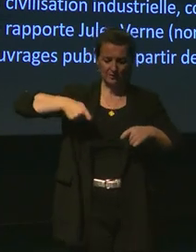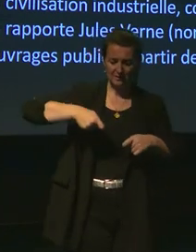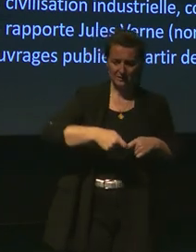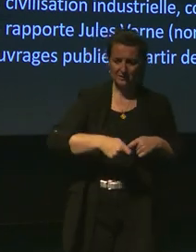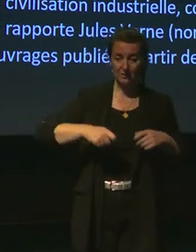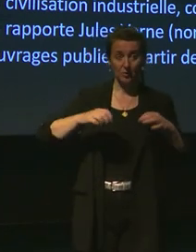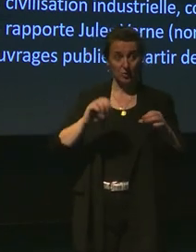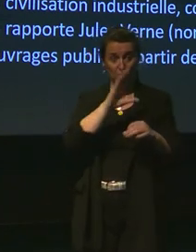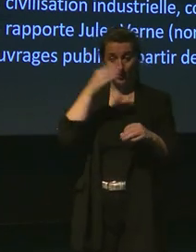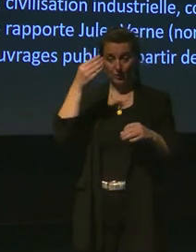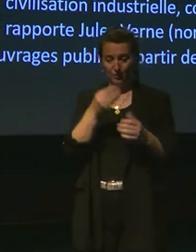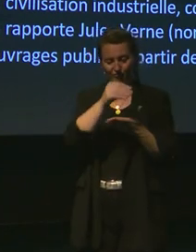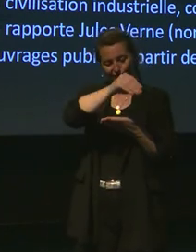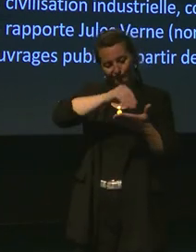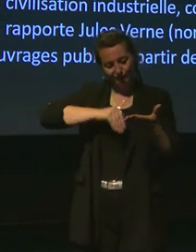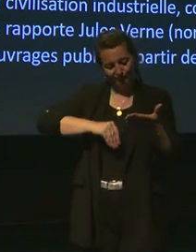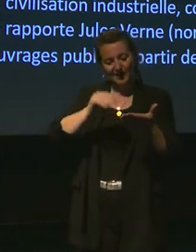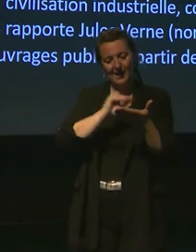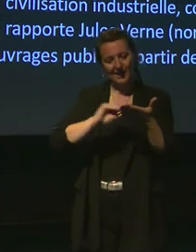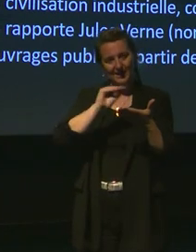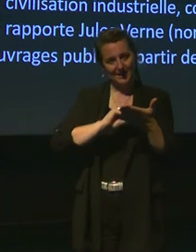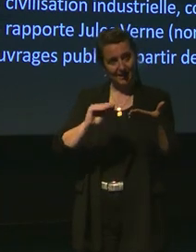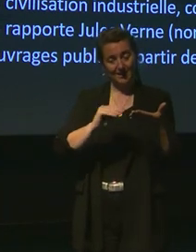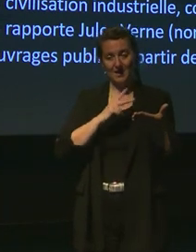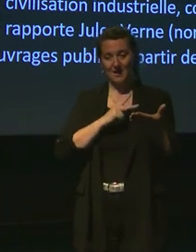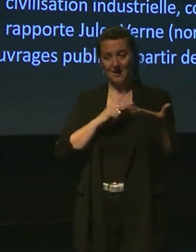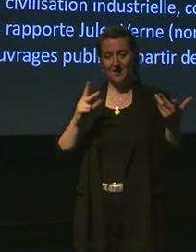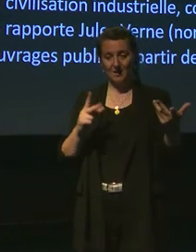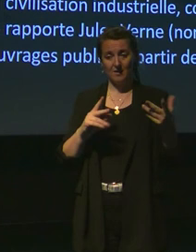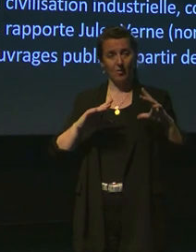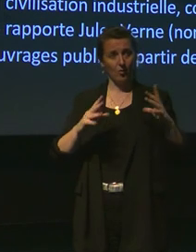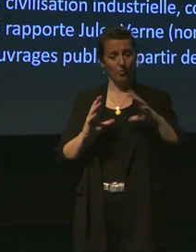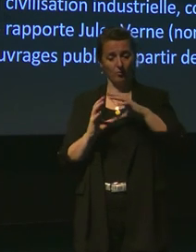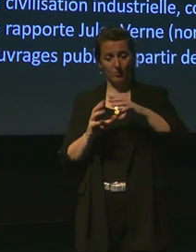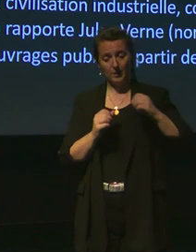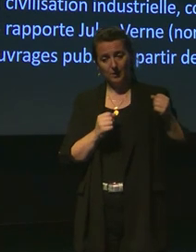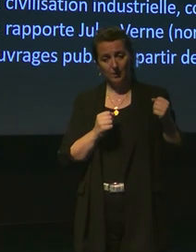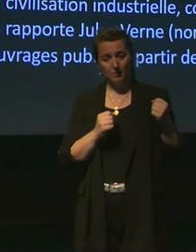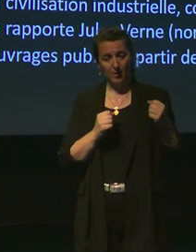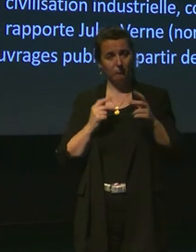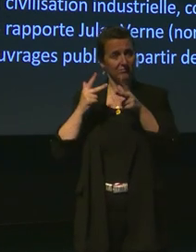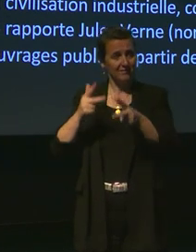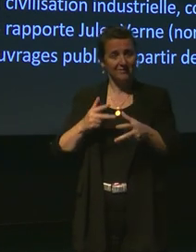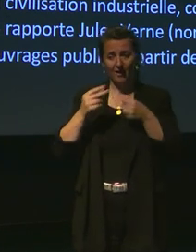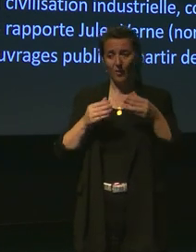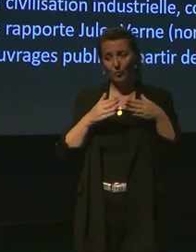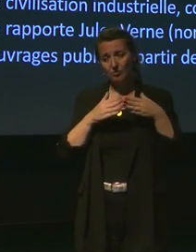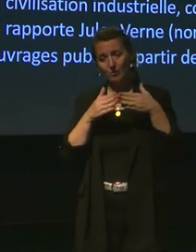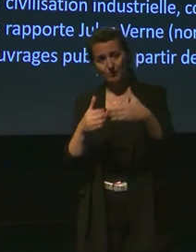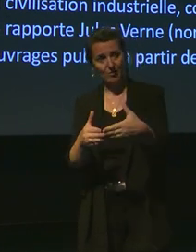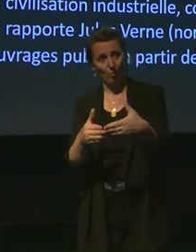que rapporte le verbe dans ces microsociétés, transport par voie terrestre ou maritime, il y quelques exemples ici, en images,